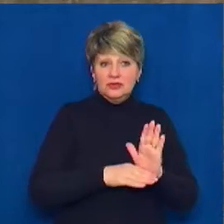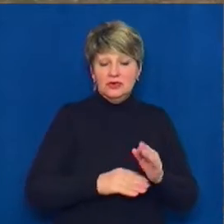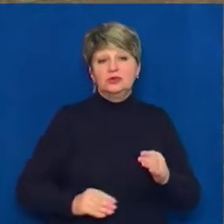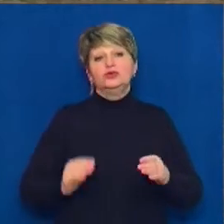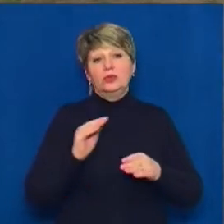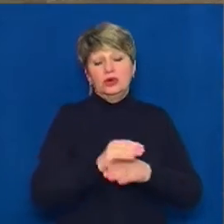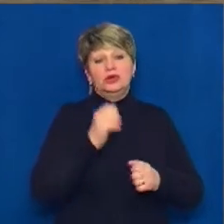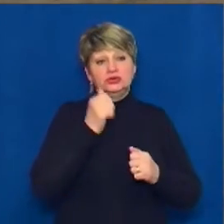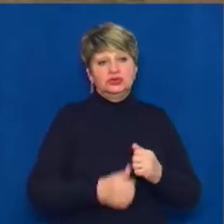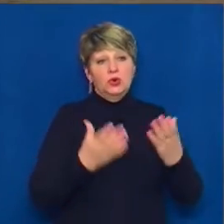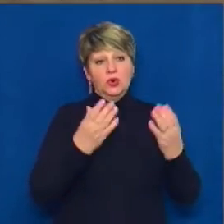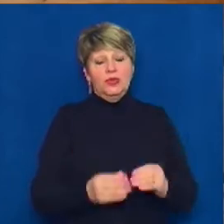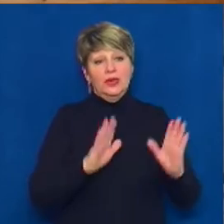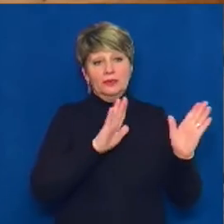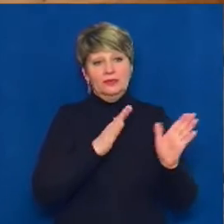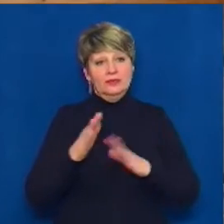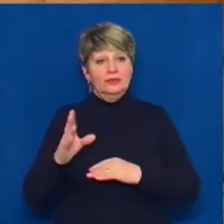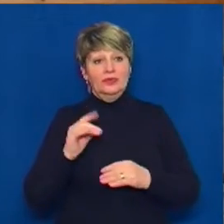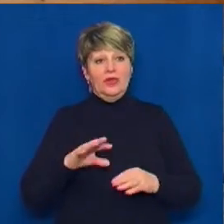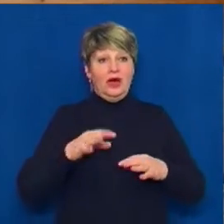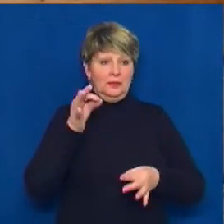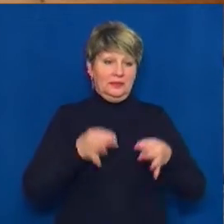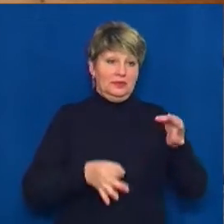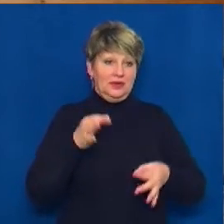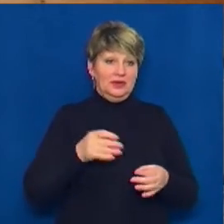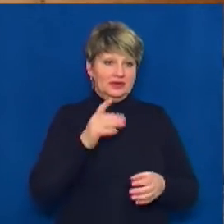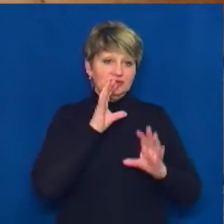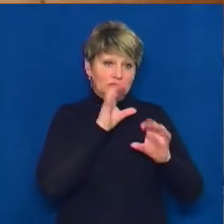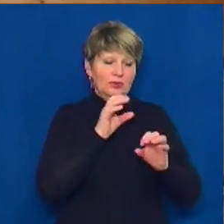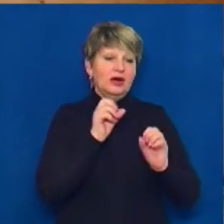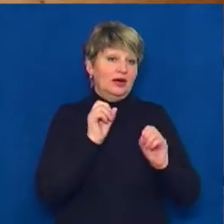щоденні прогулянки на природі. Ви бачите, він як дитина.